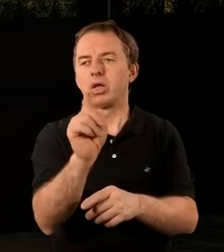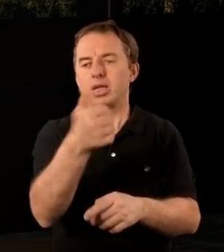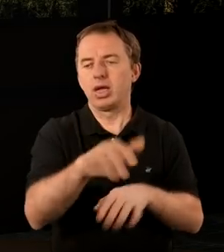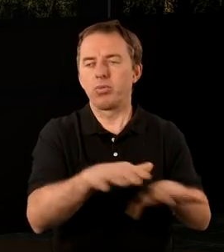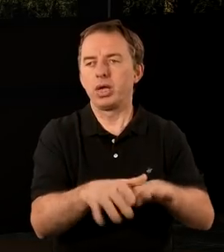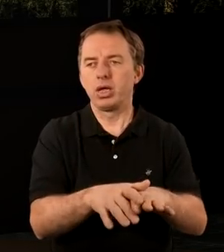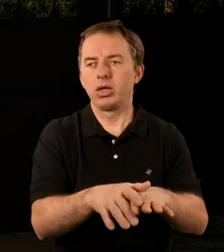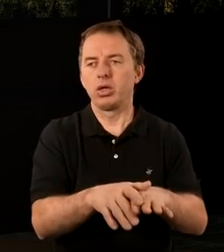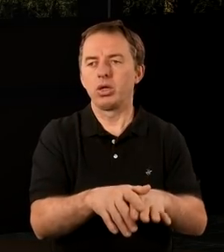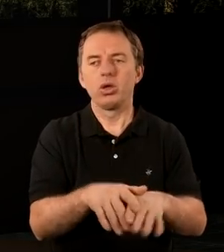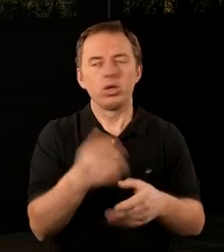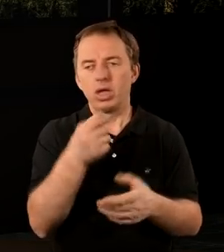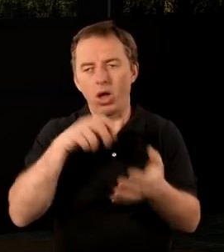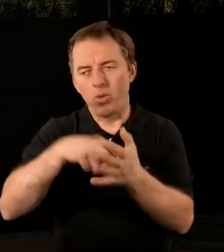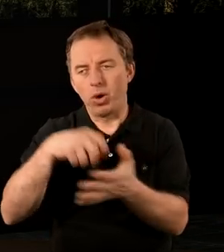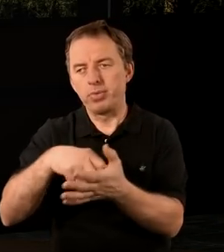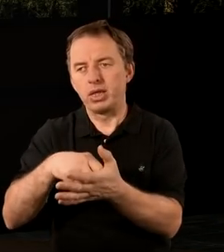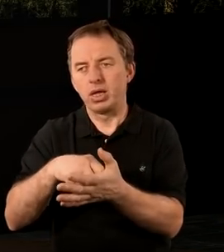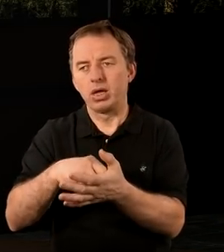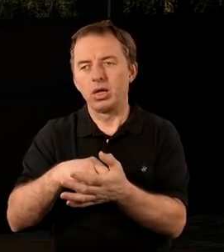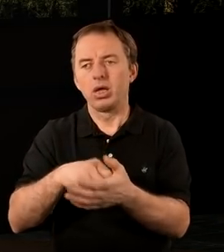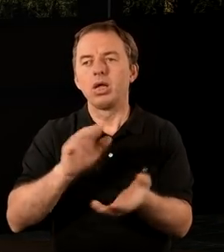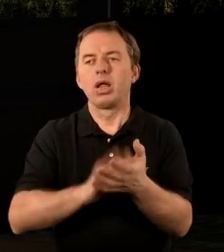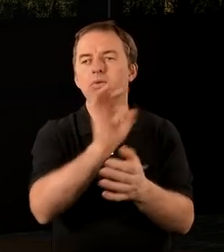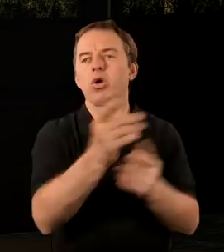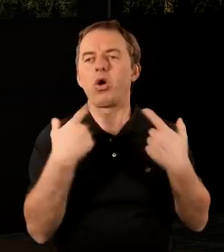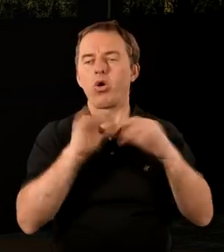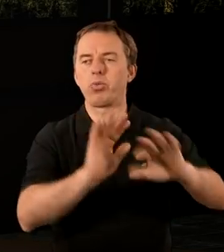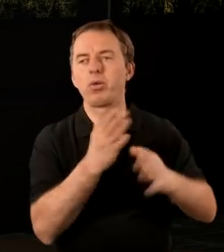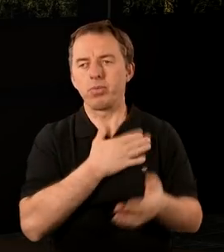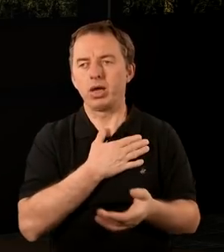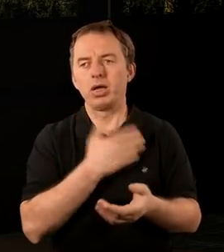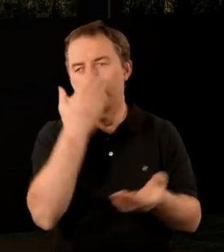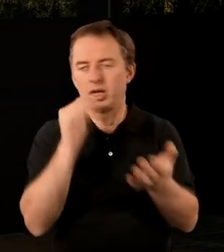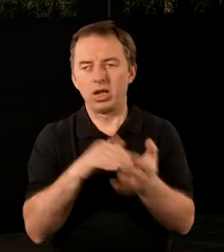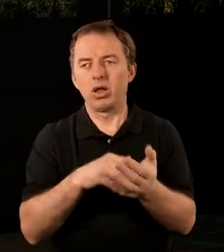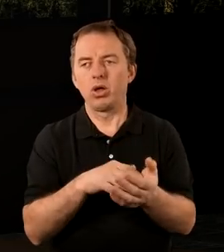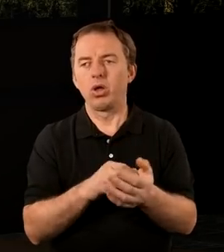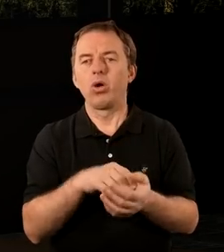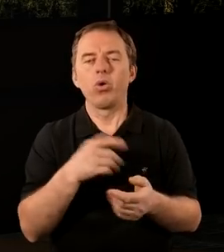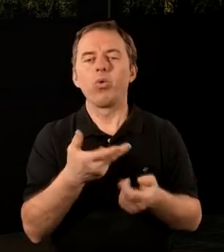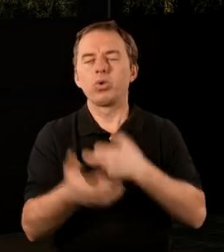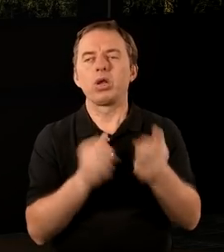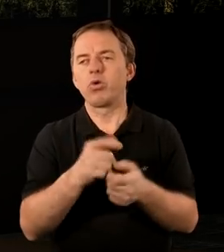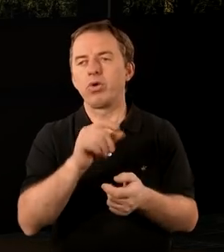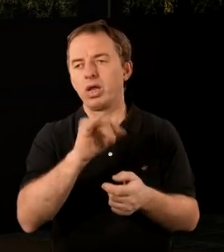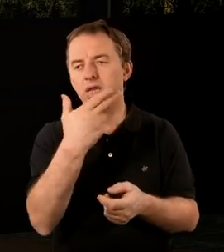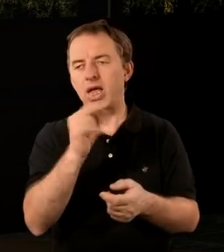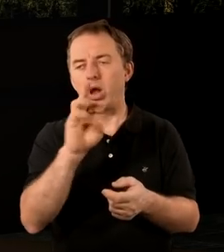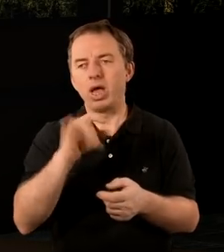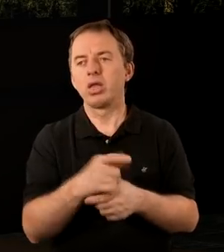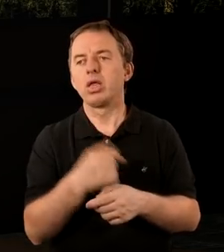z jego miejsca, jeśli się nie upamiętasz. Na swoją obronę masz to, że nienawidzisz uczynków Nikolaitów,